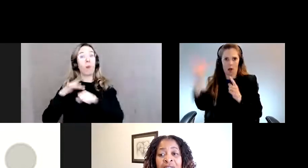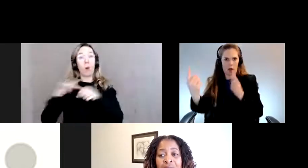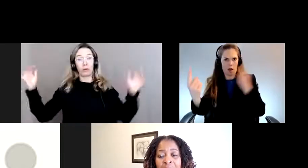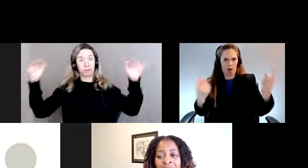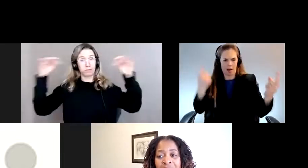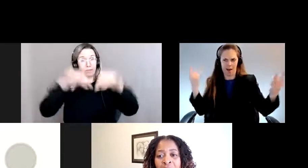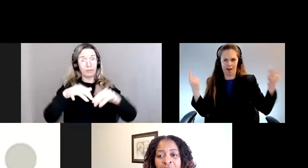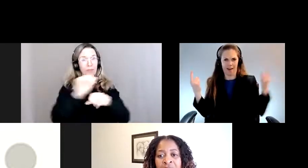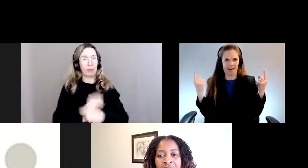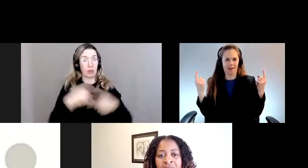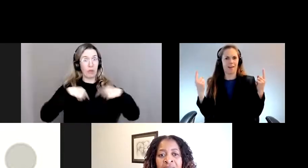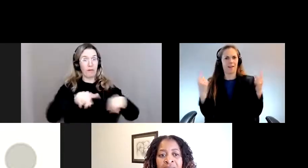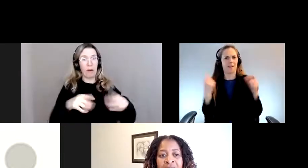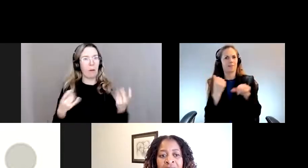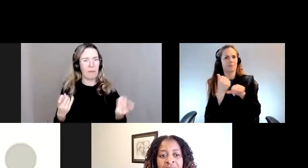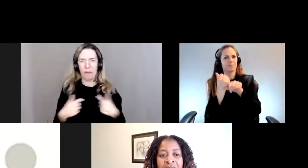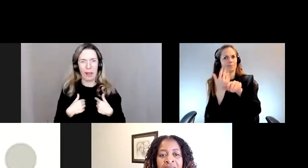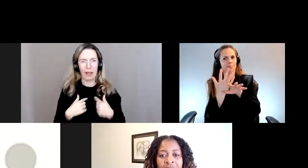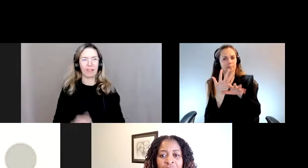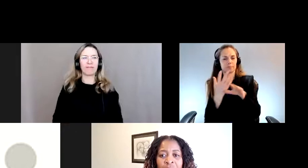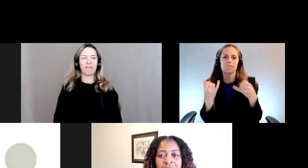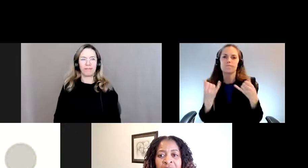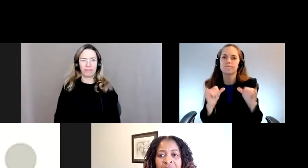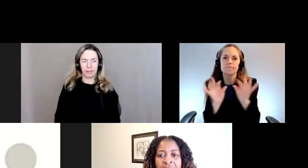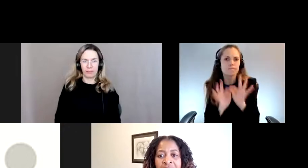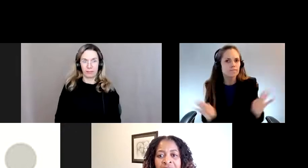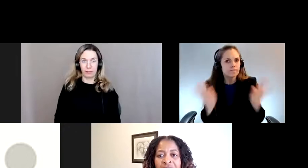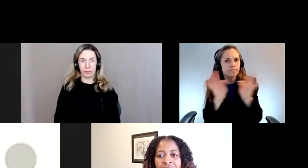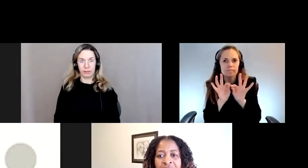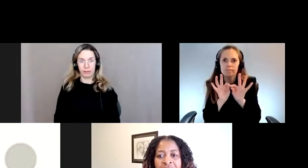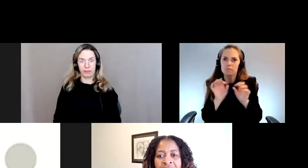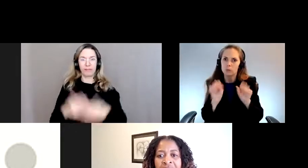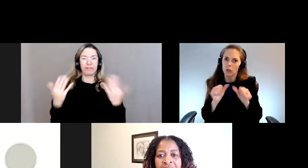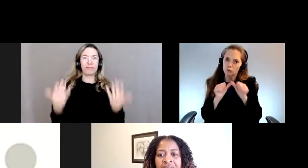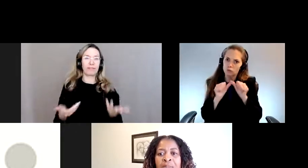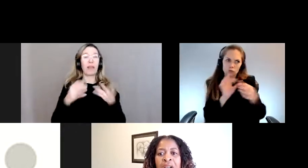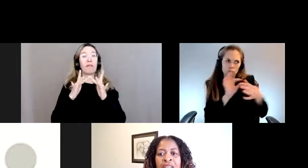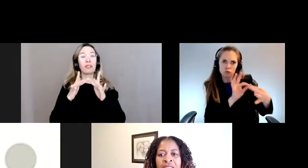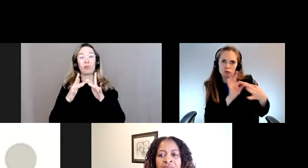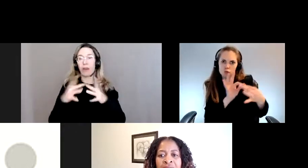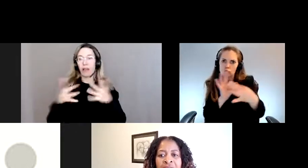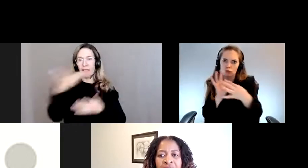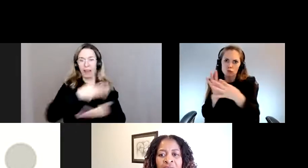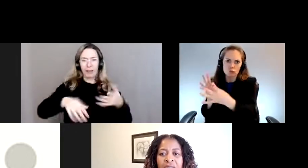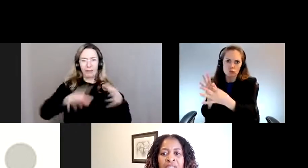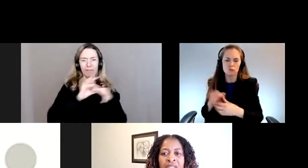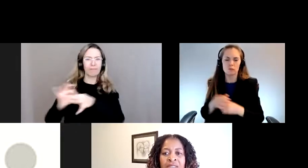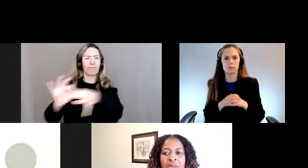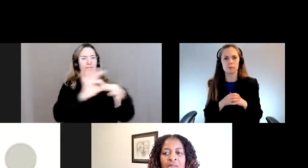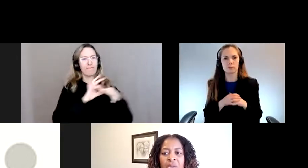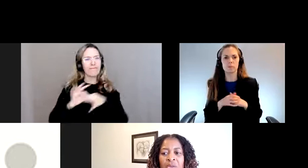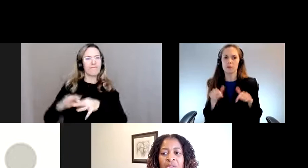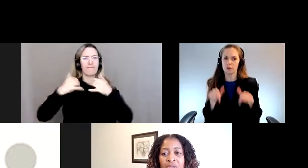notre présence virtuelle est quand même très importante et nous permet de garder en vie